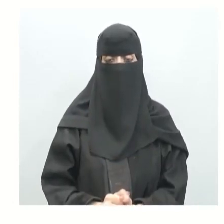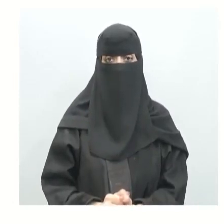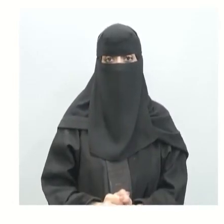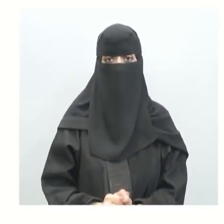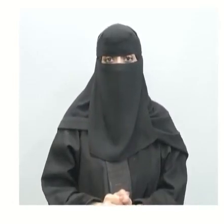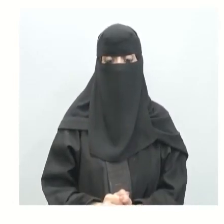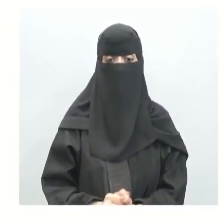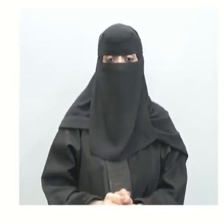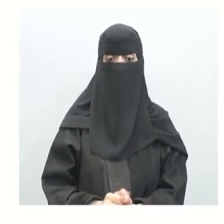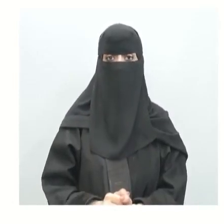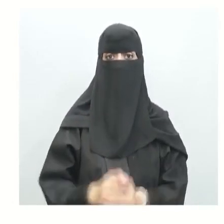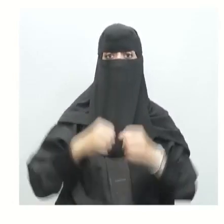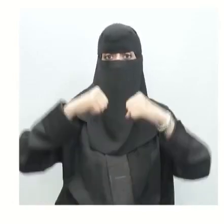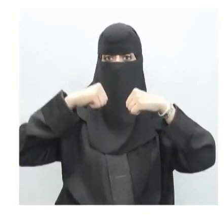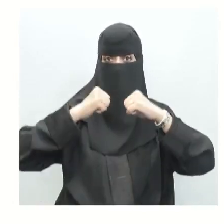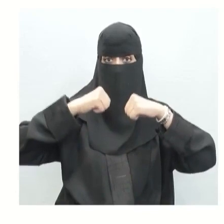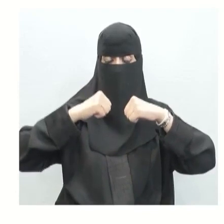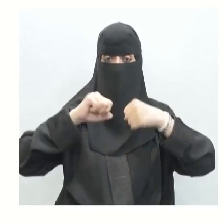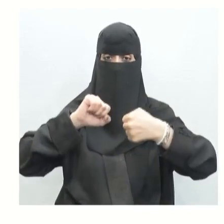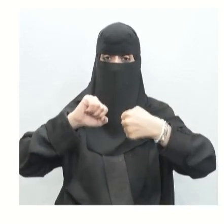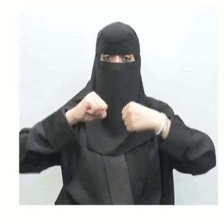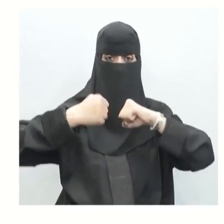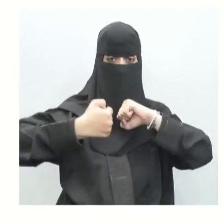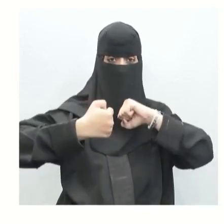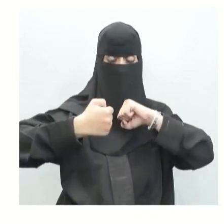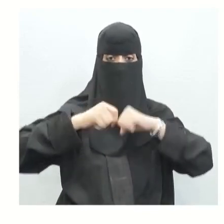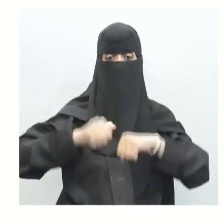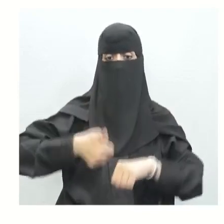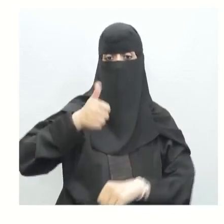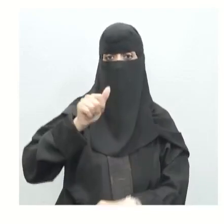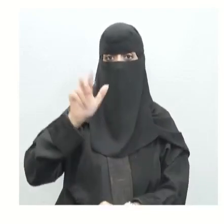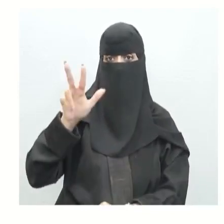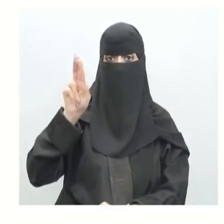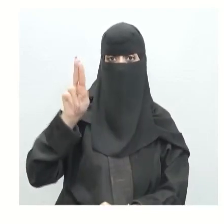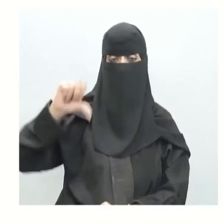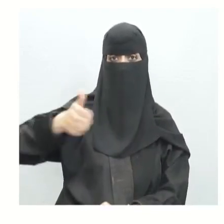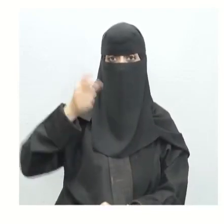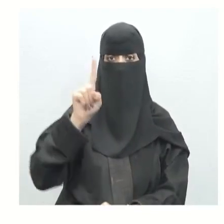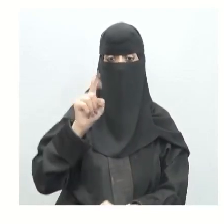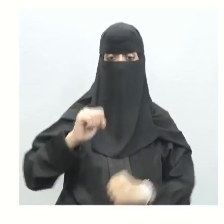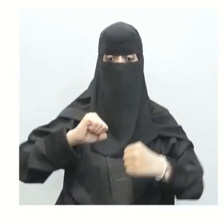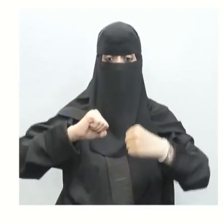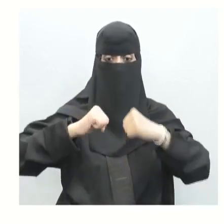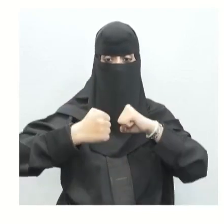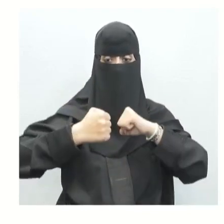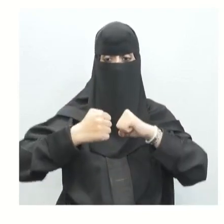أيضا من أبرز الأمراض التي تعرض لها الجهاز الهيكلي وهي التواء المفصل